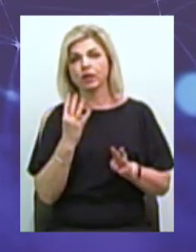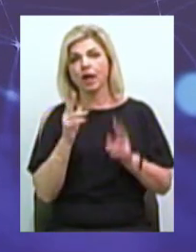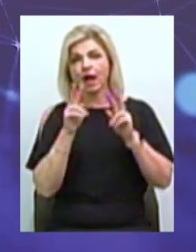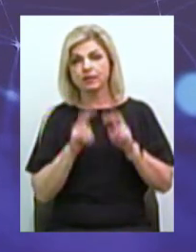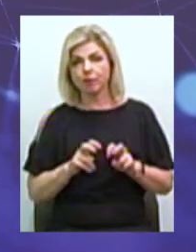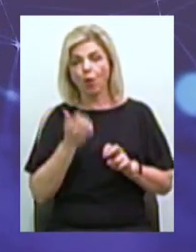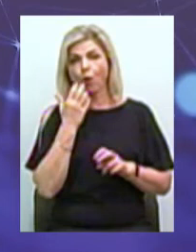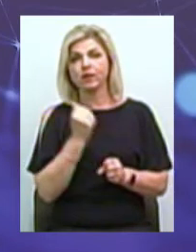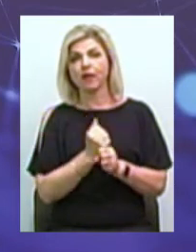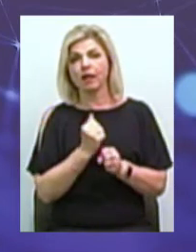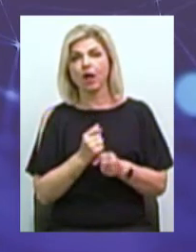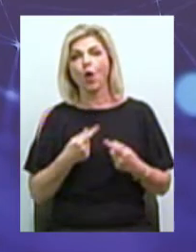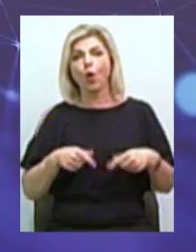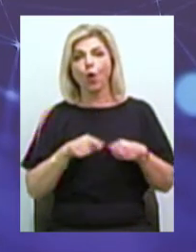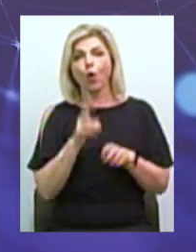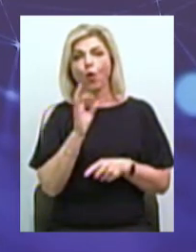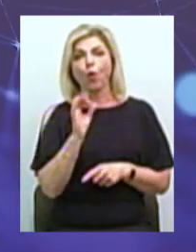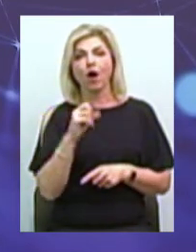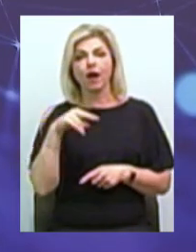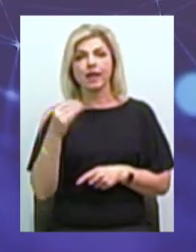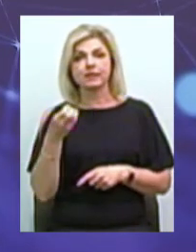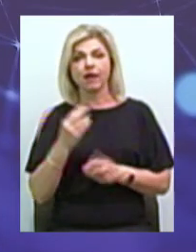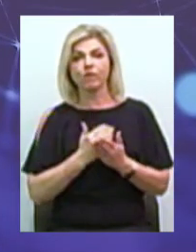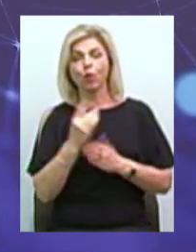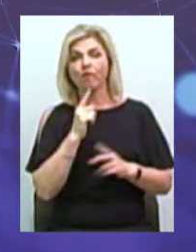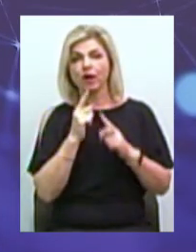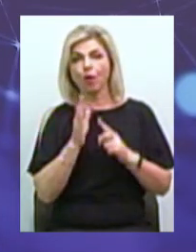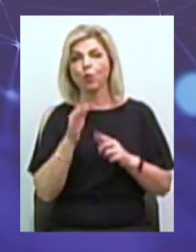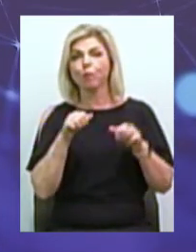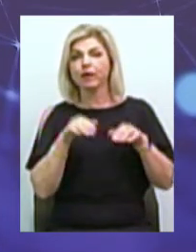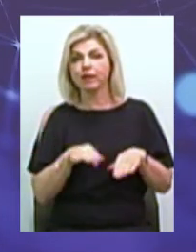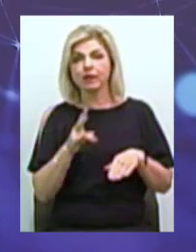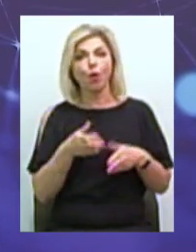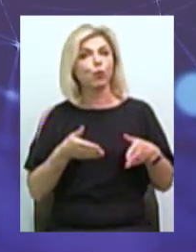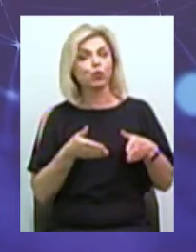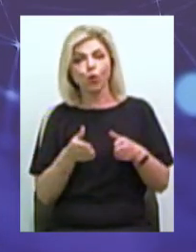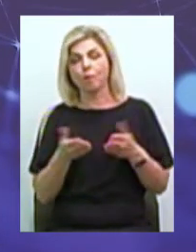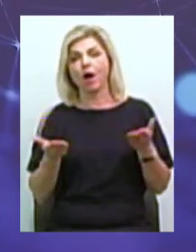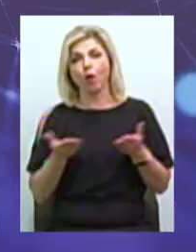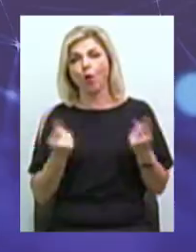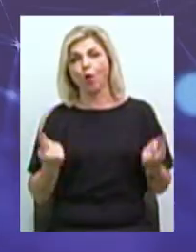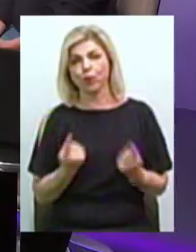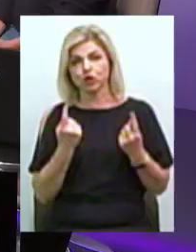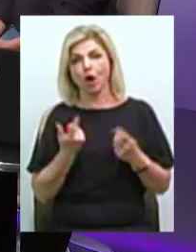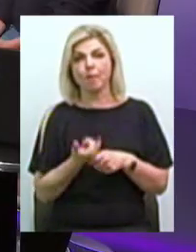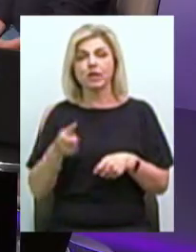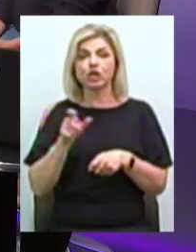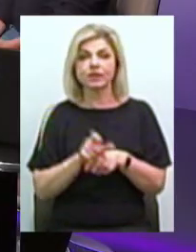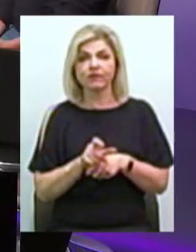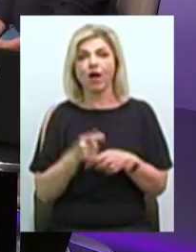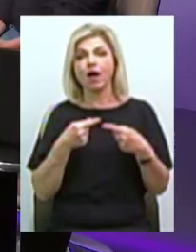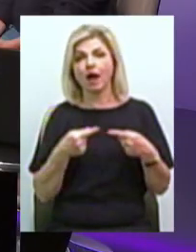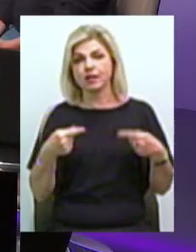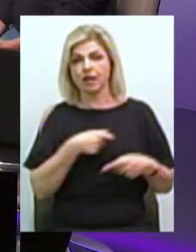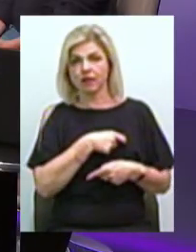створення коаліції Верховної Ради буде прийнятися не путем просто якогось звичайного більшинства різних